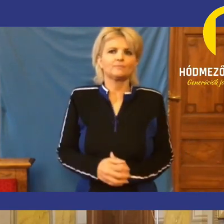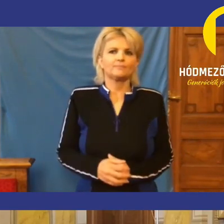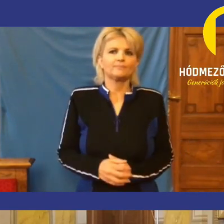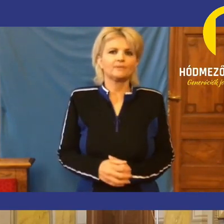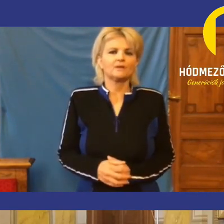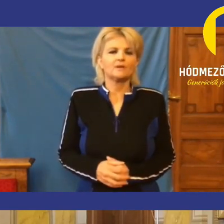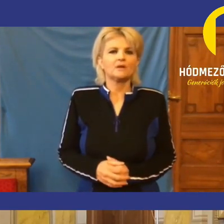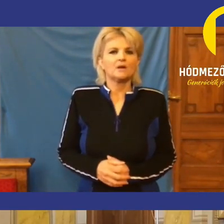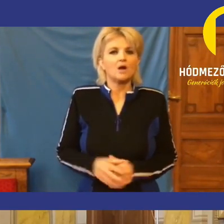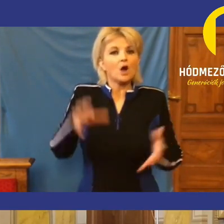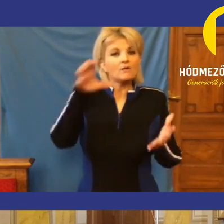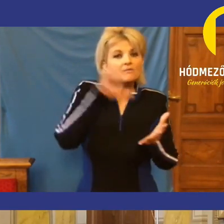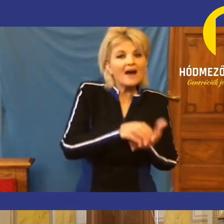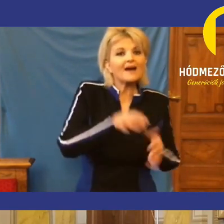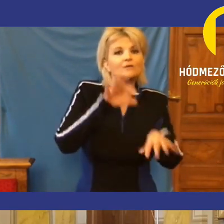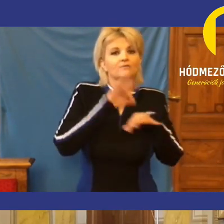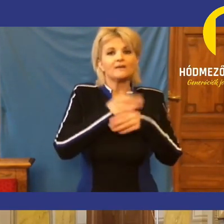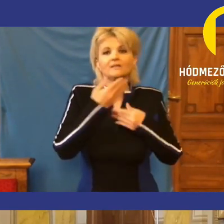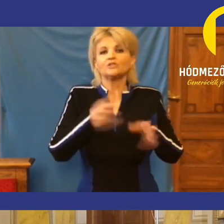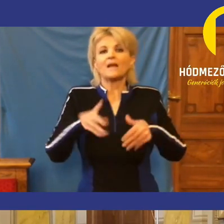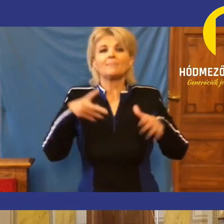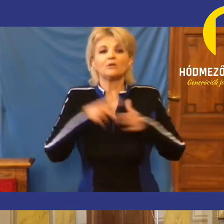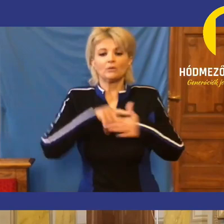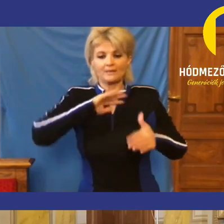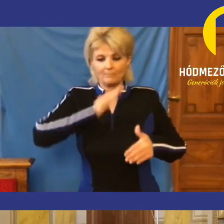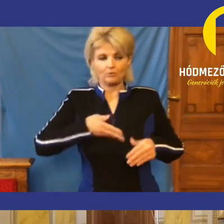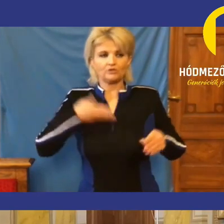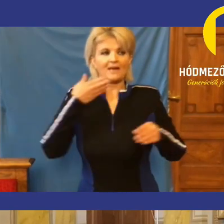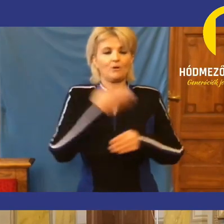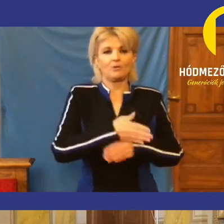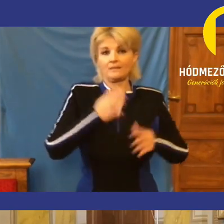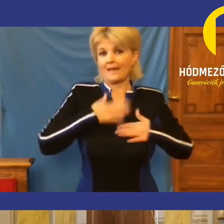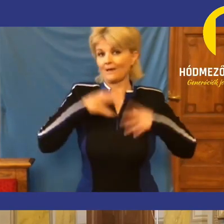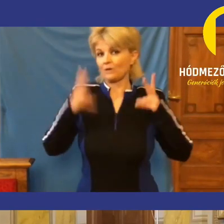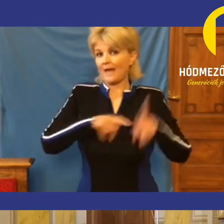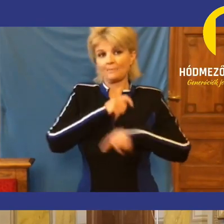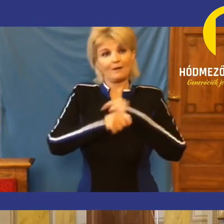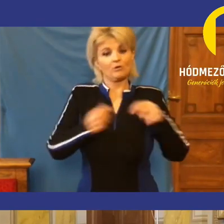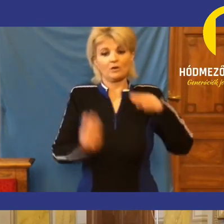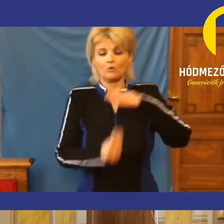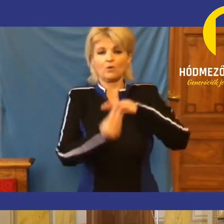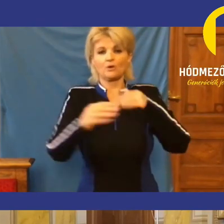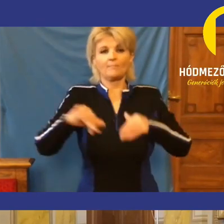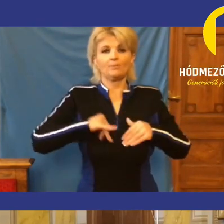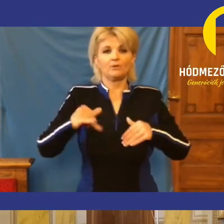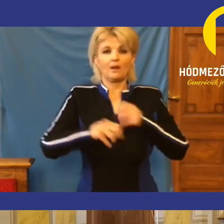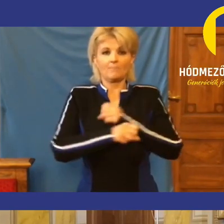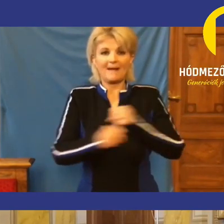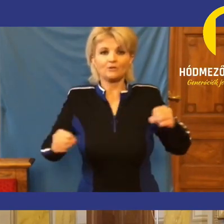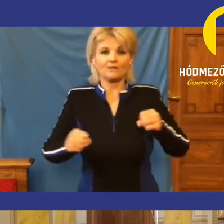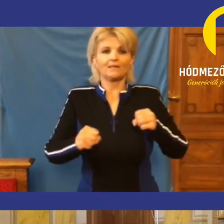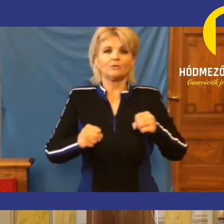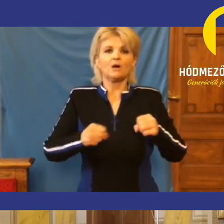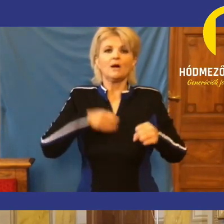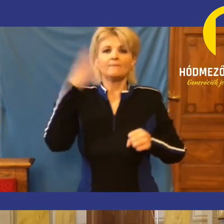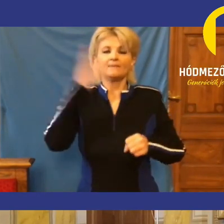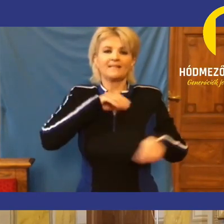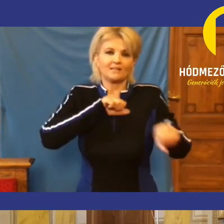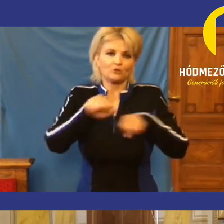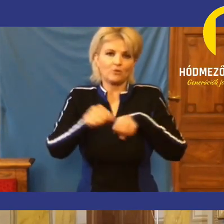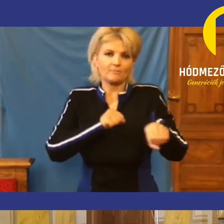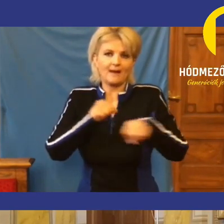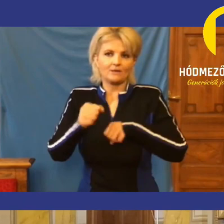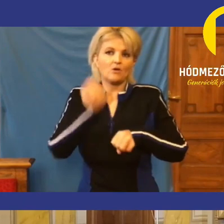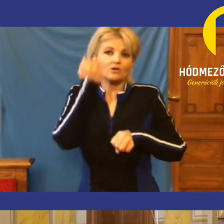a városvezetést, akinek semmi köze a postákhoz, hirtelen nekünk kell megoldani a korrupt, bűnöző, megszorító fideszes kormánynak a